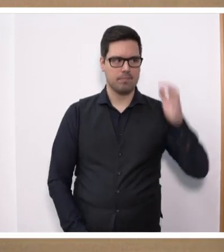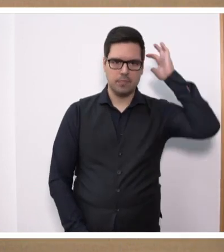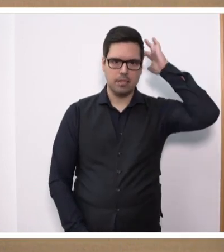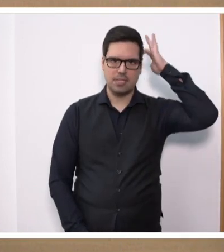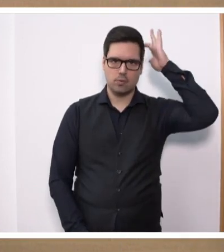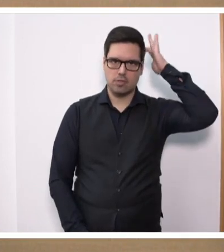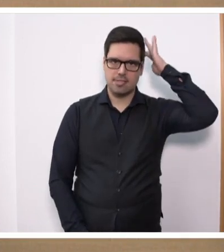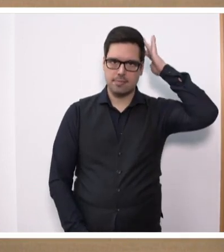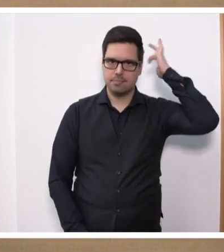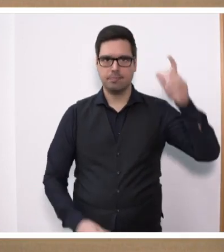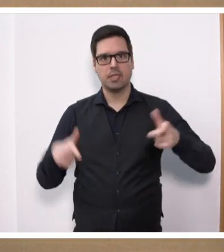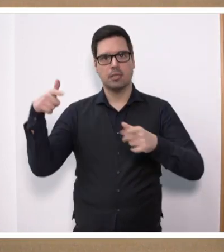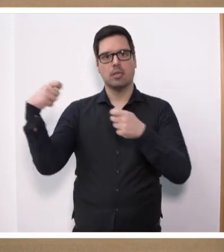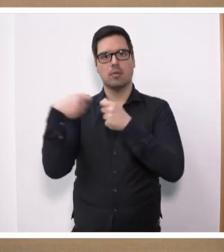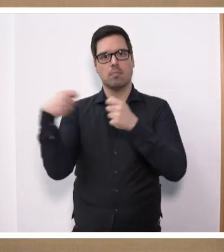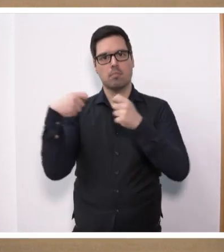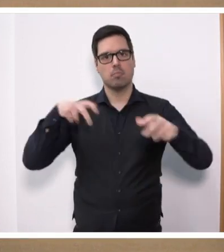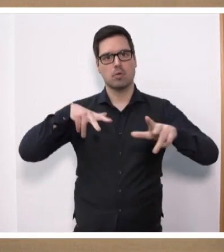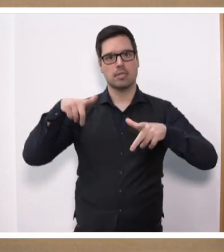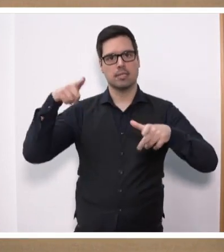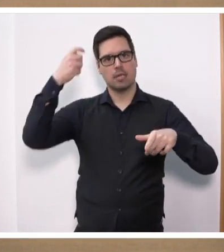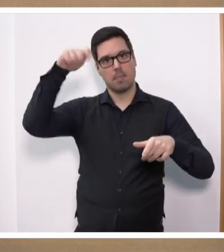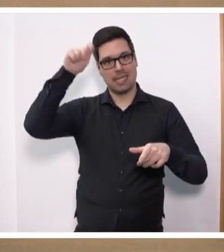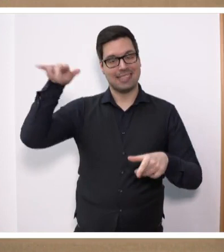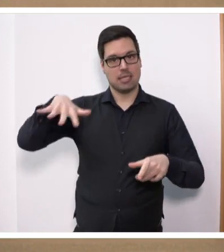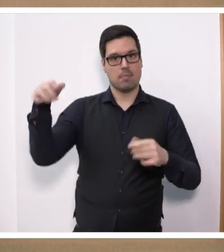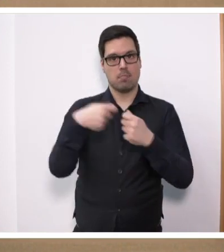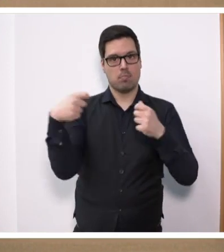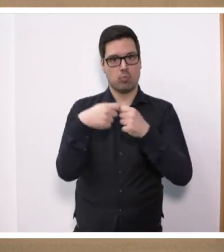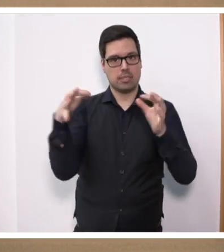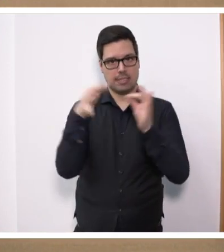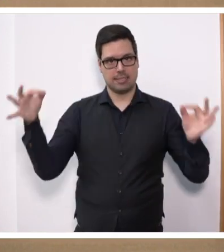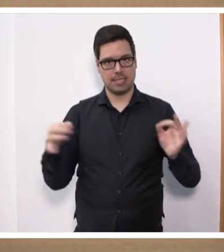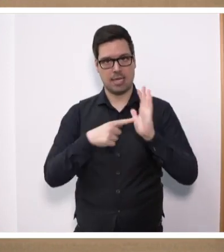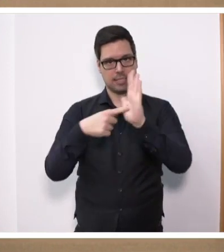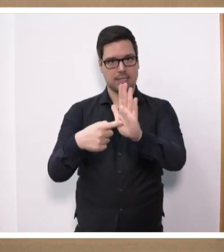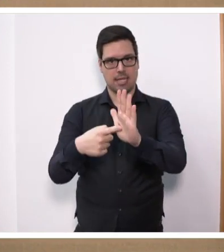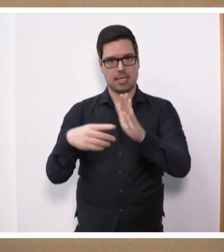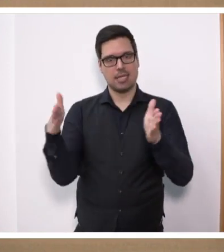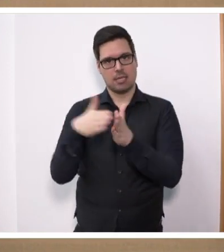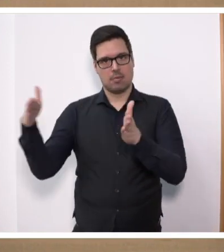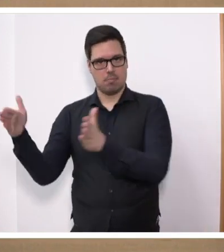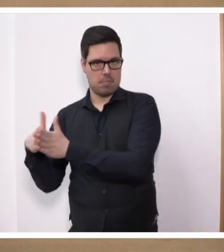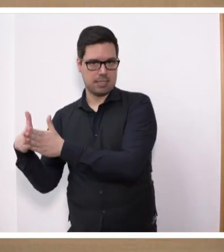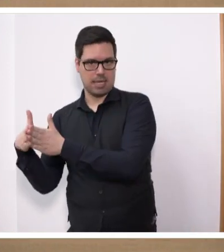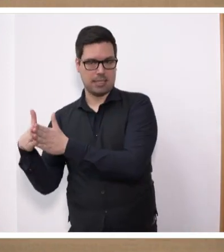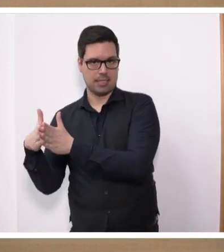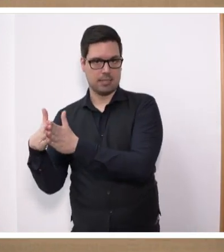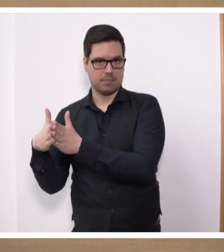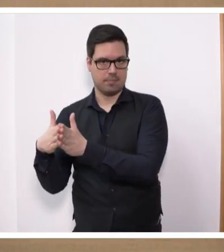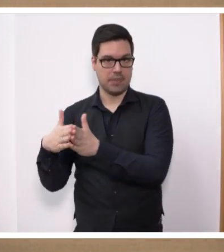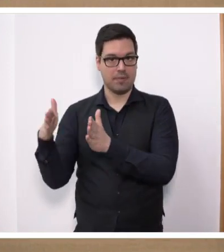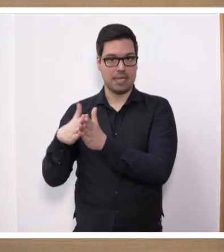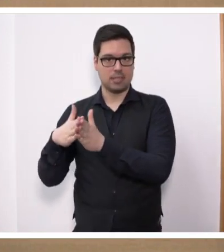Ihre Bundestagsabgeordneten haben in den entsprechenden Abstimmungen im Bundestag längst gezeigt, dass in die Parteirassenten die Fraktionsdisziplinen